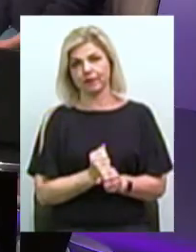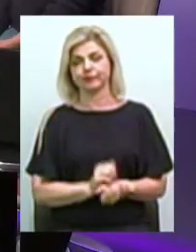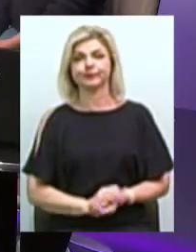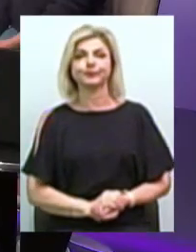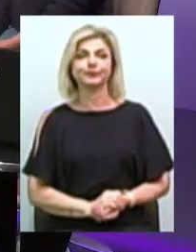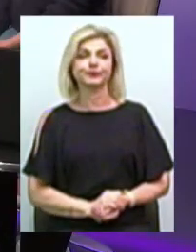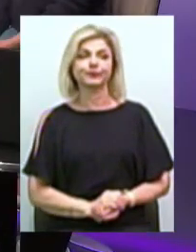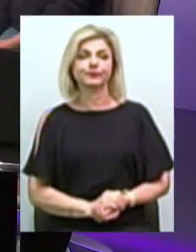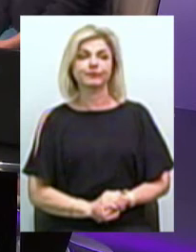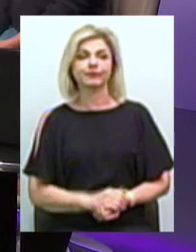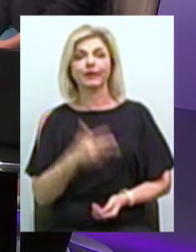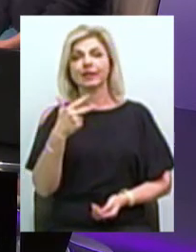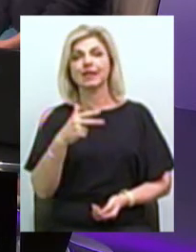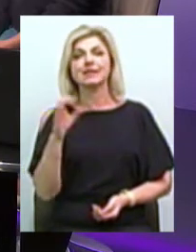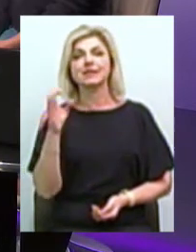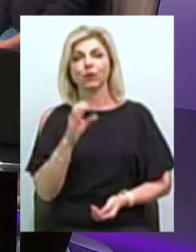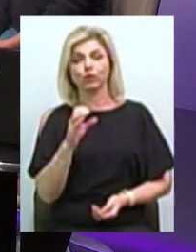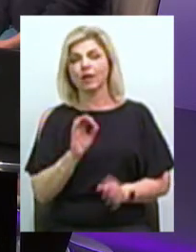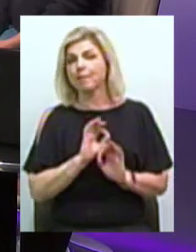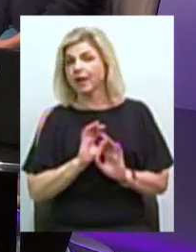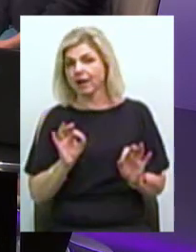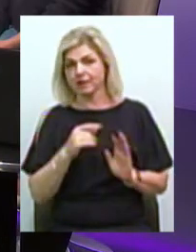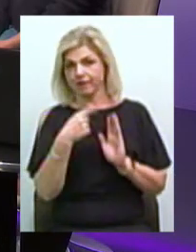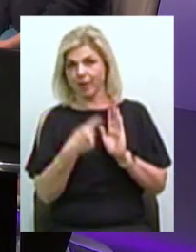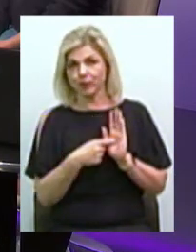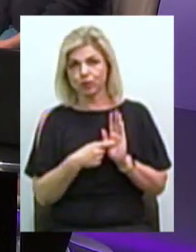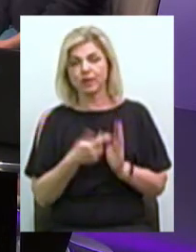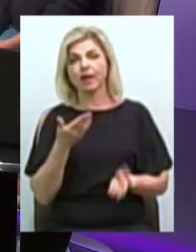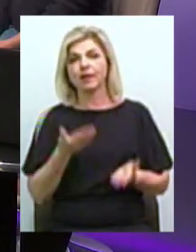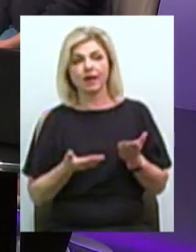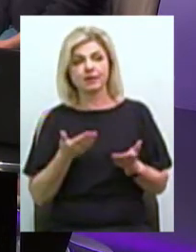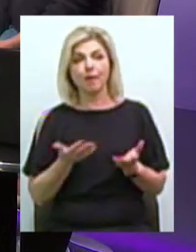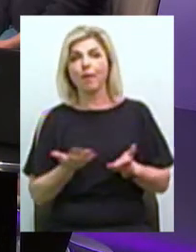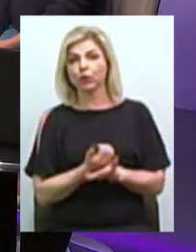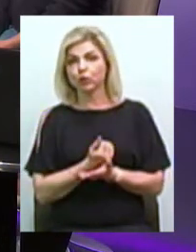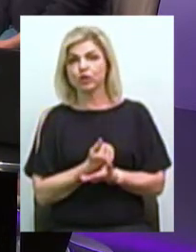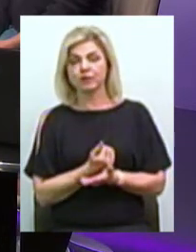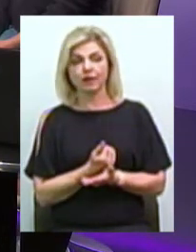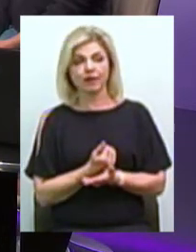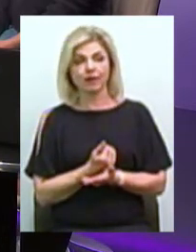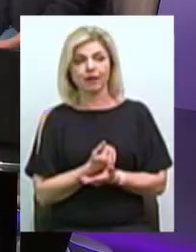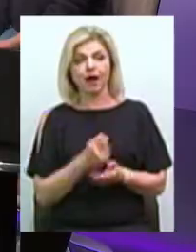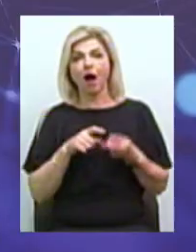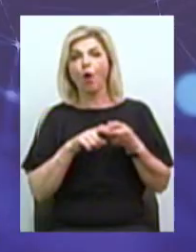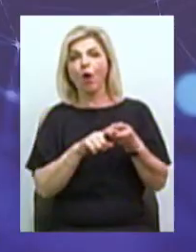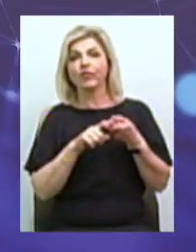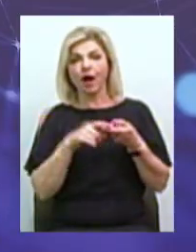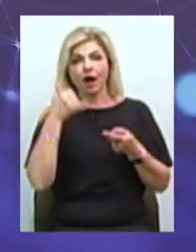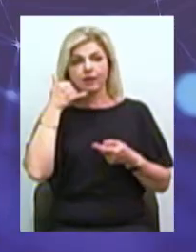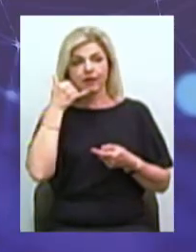Будь ласка, 30 секунд на Витович Прекрасний вопрос, якщо вийде взяти контакти данного